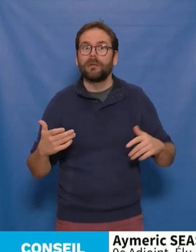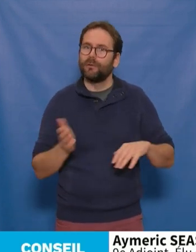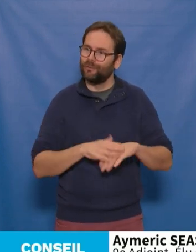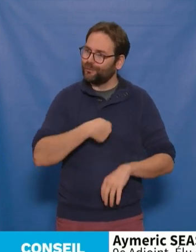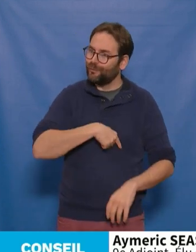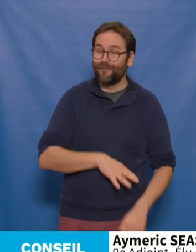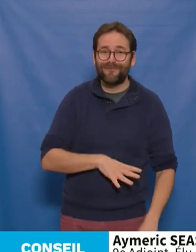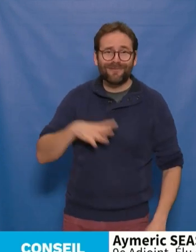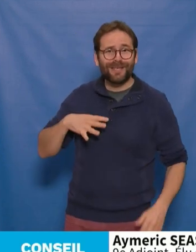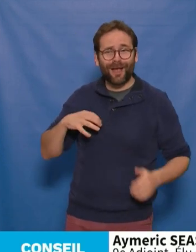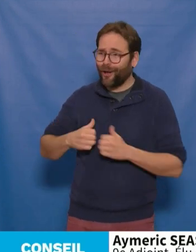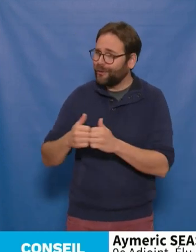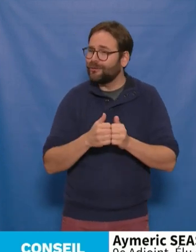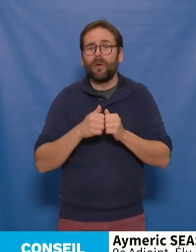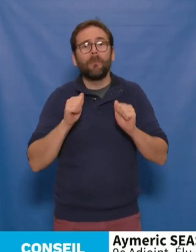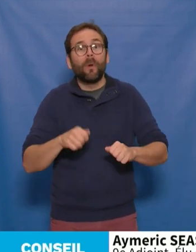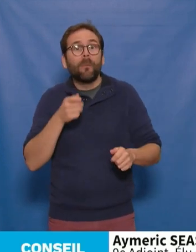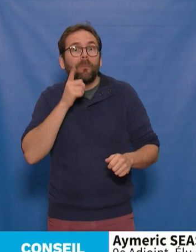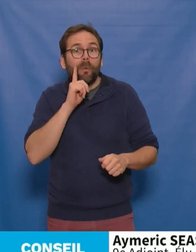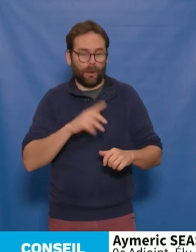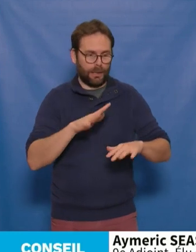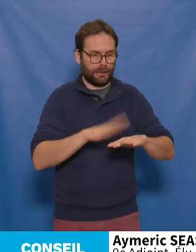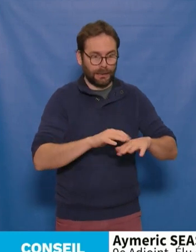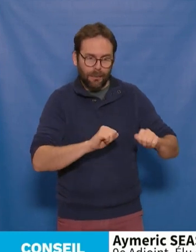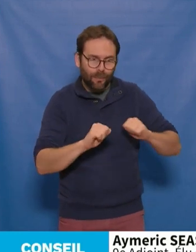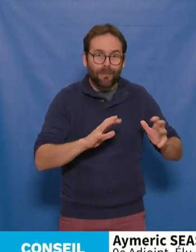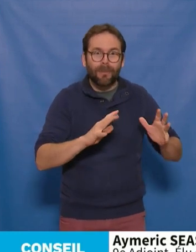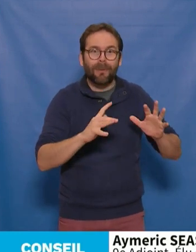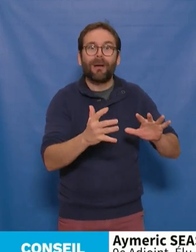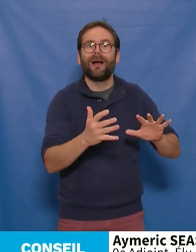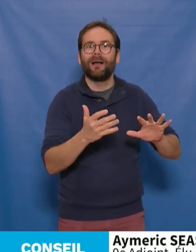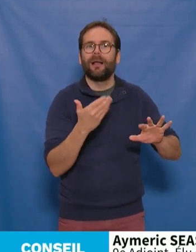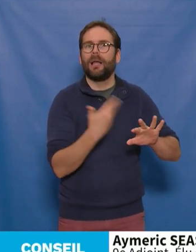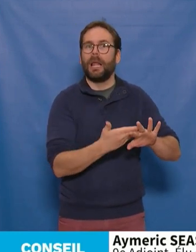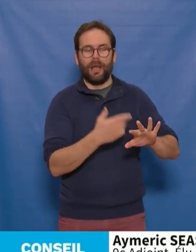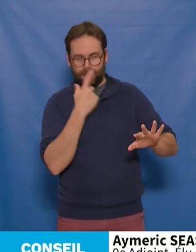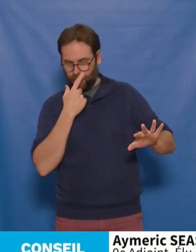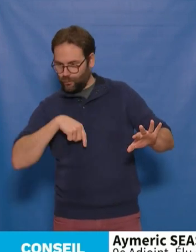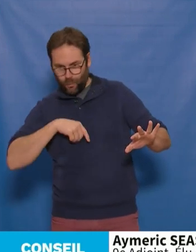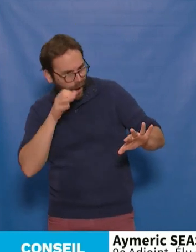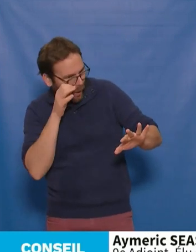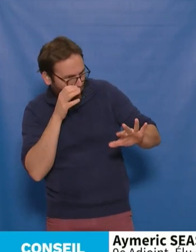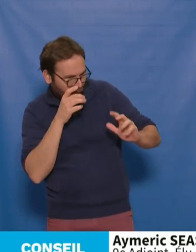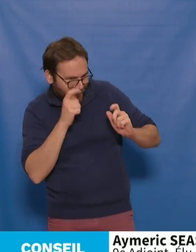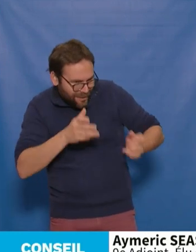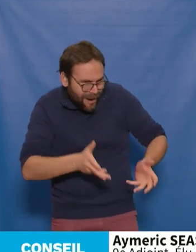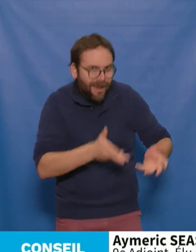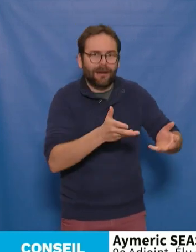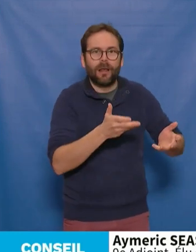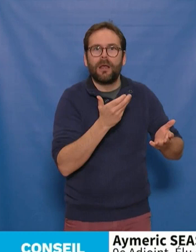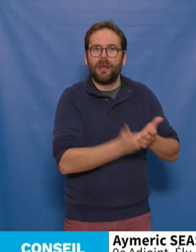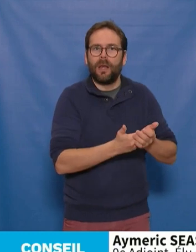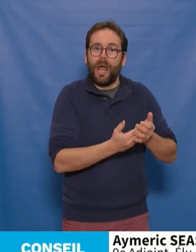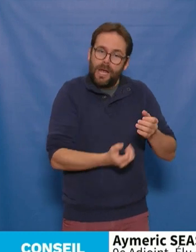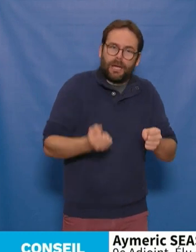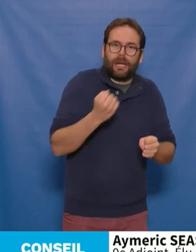enorgueillir collectivement qu'à chaque fois qu'un quartier bouge dans sa masse, nous y portions l'attention d'y